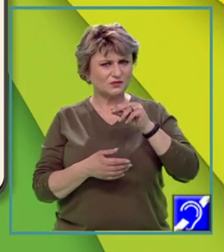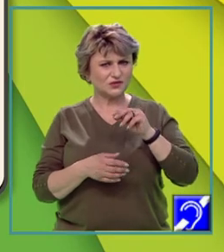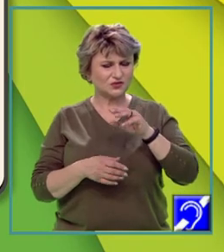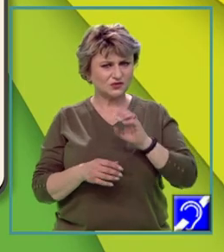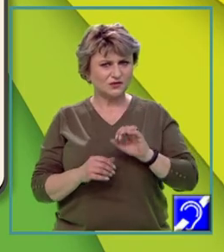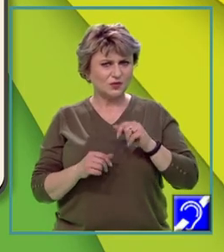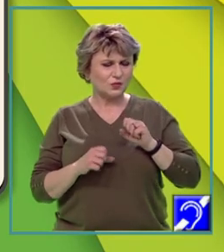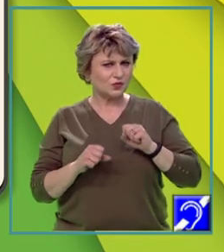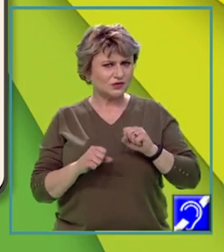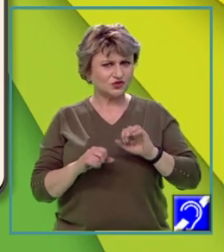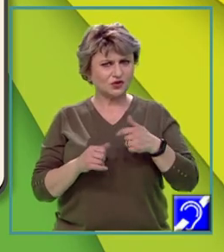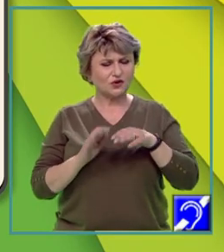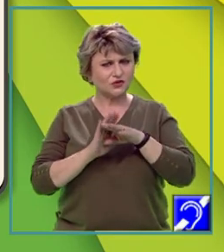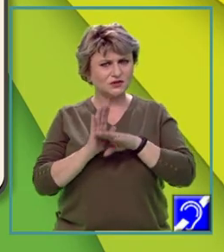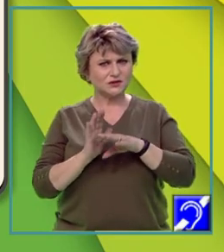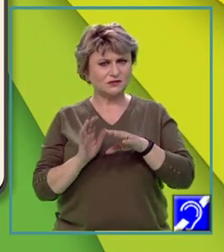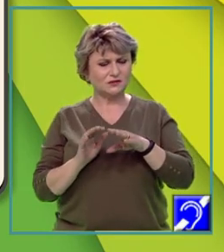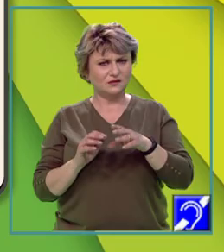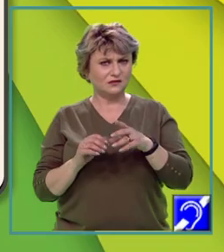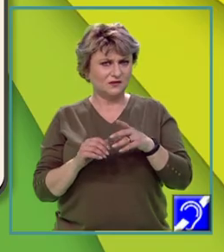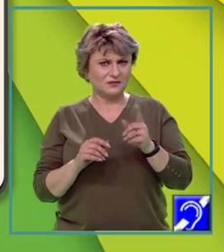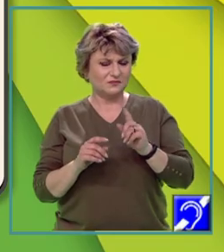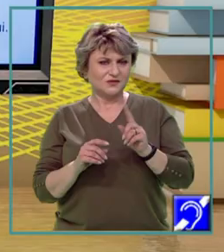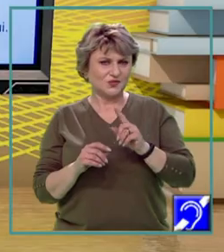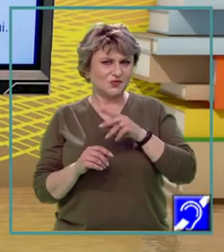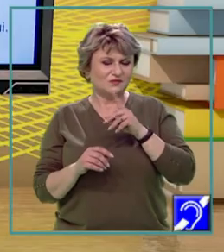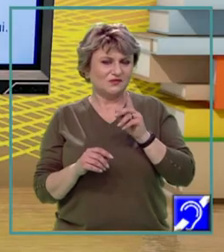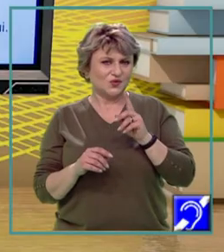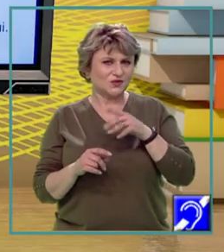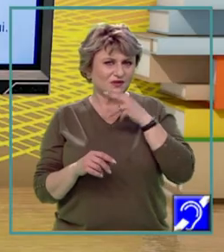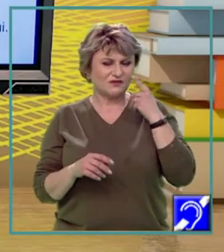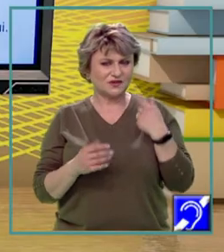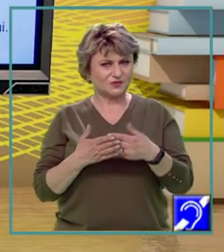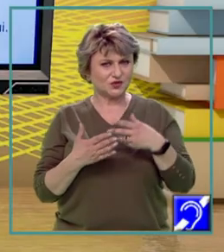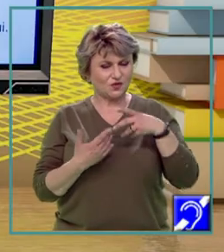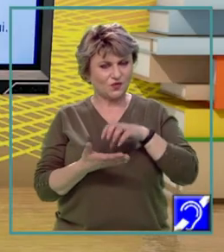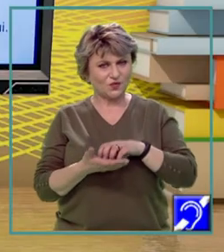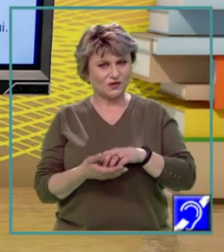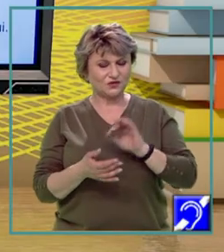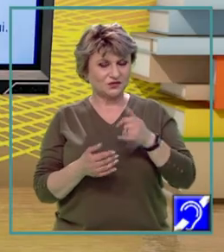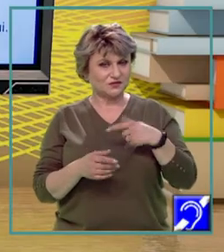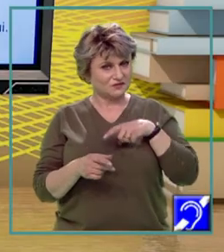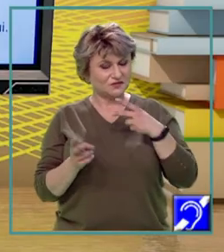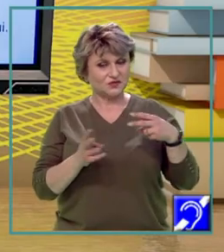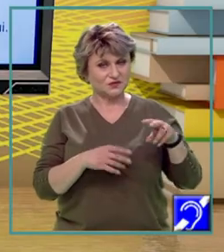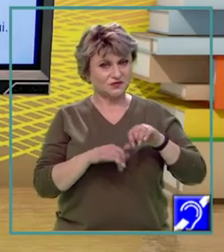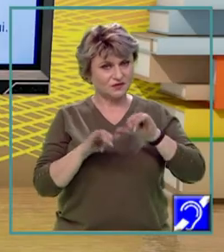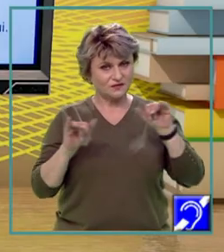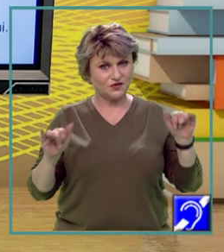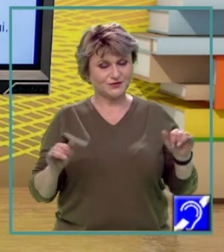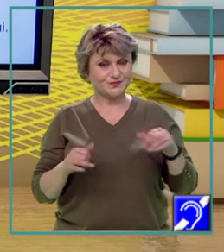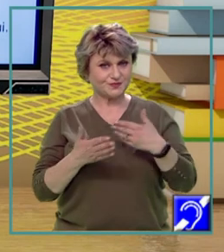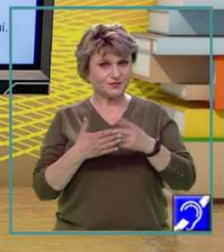puternice sau condițiilor naturale nefavorabile pentru locuire. Mediul geografic se află într-o continuă evoluție